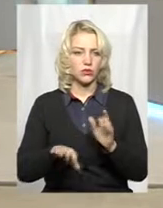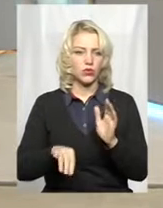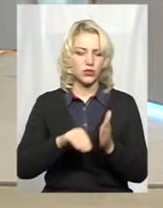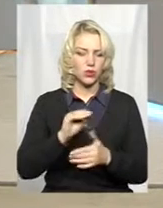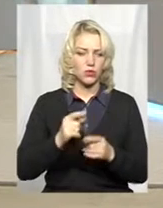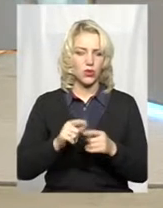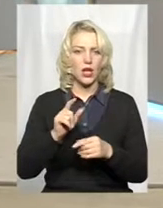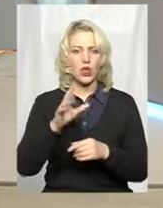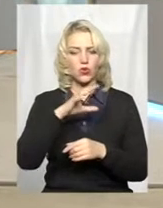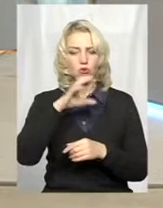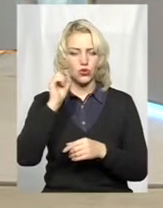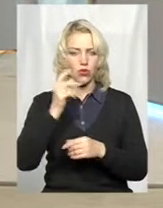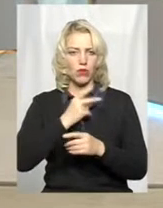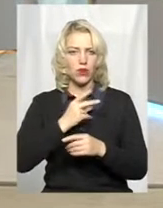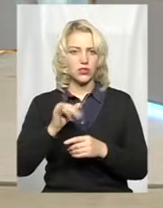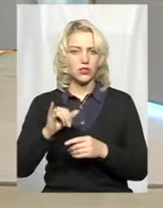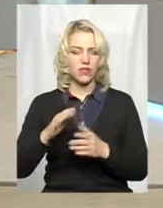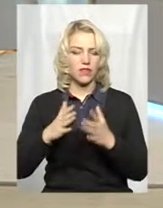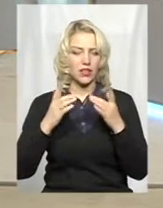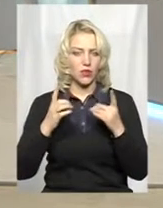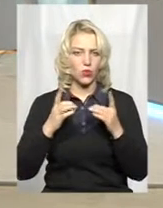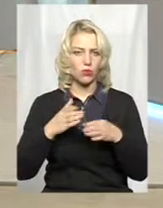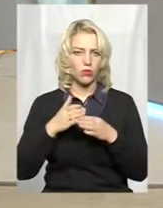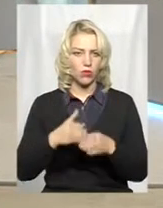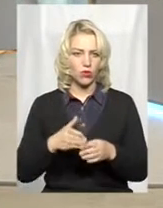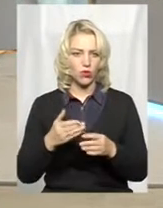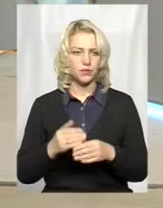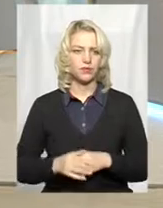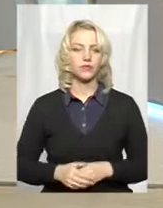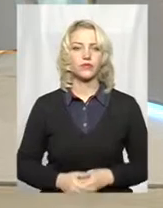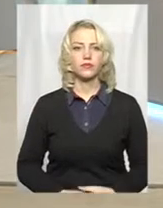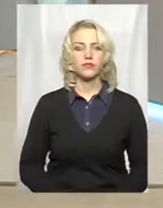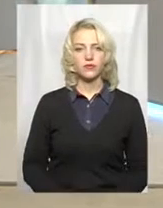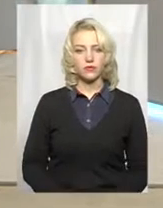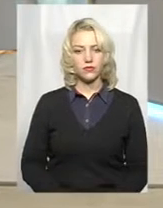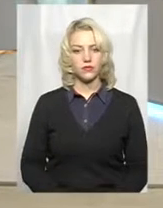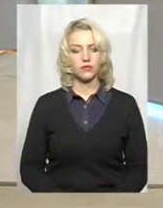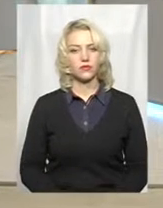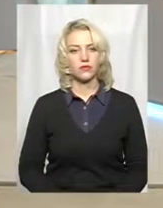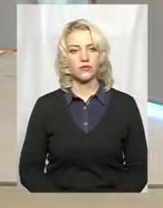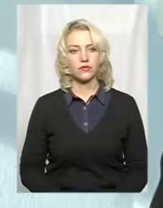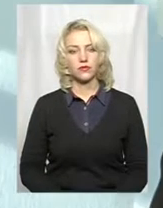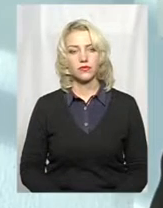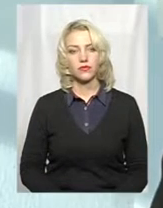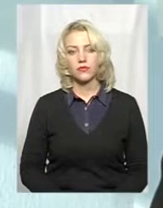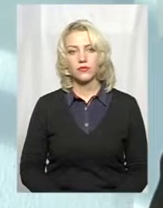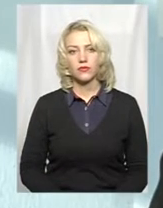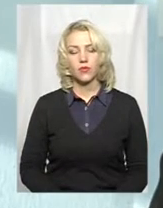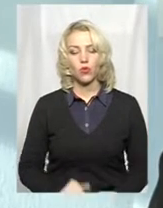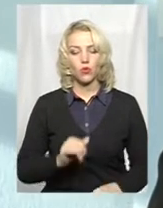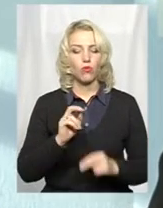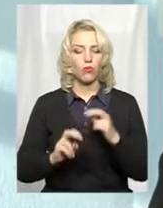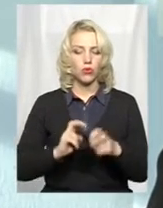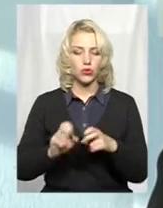нічного бачення, і вони велику допомогу, скажімо так, і пошуку